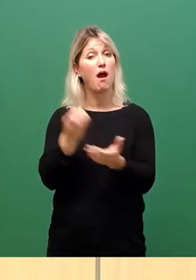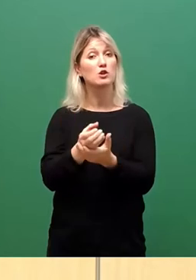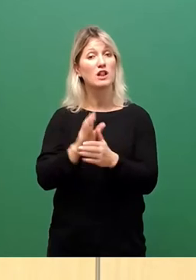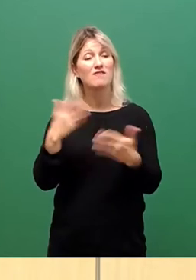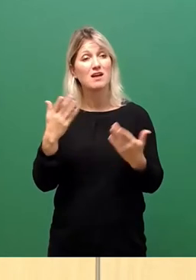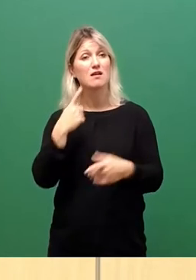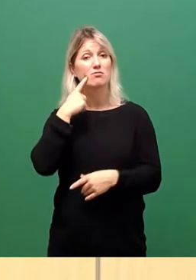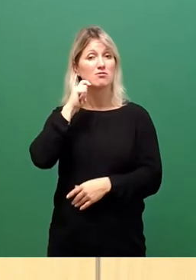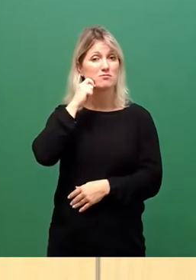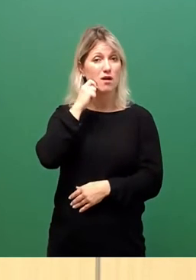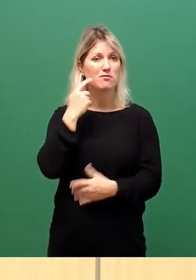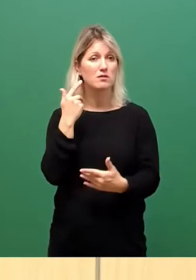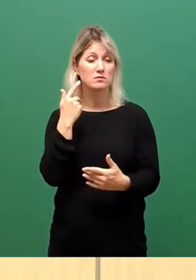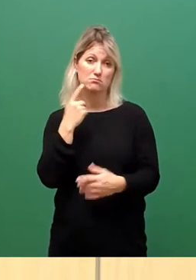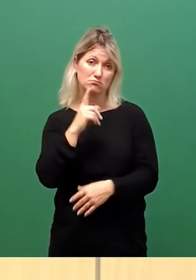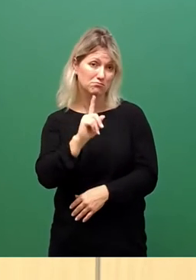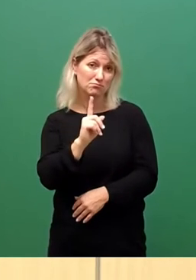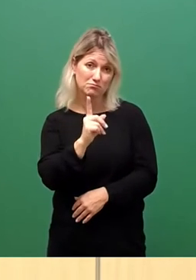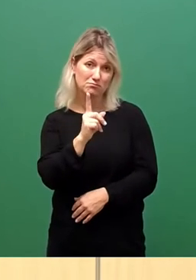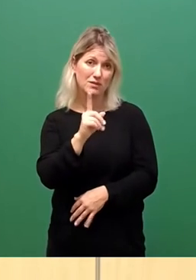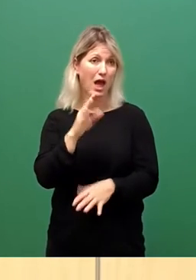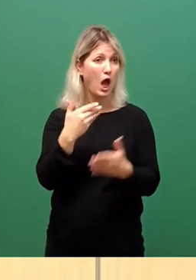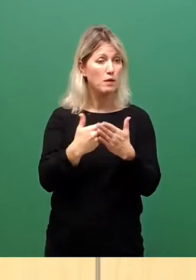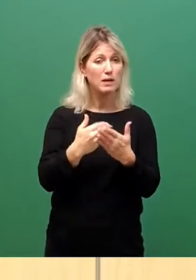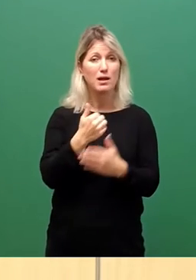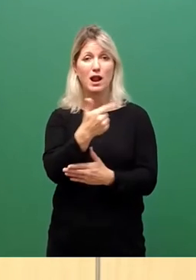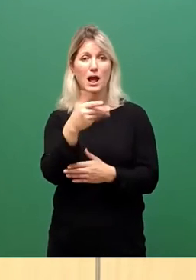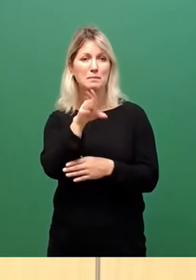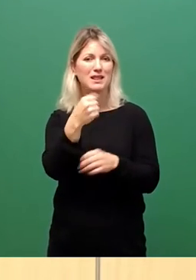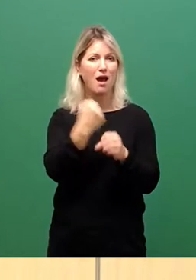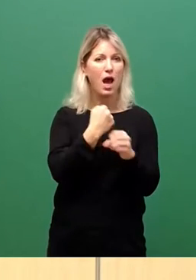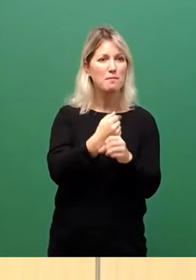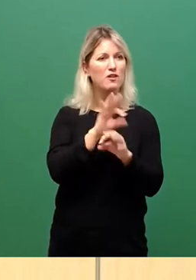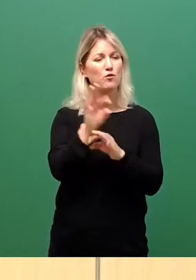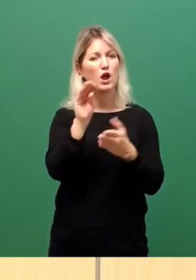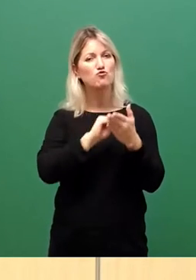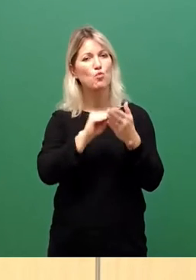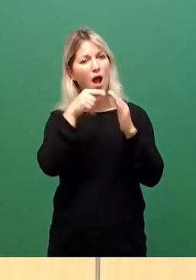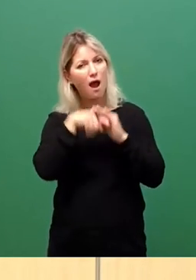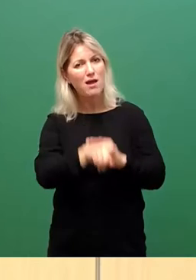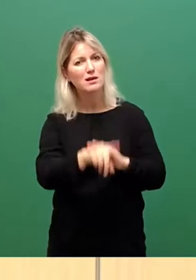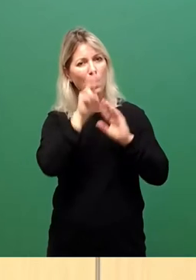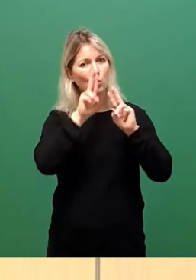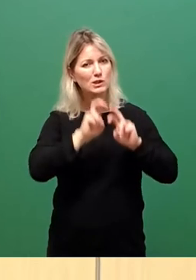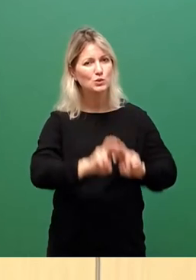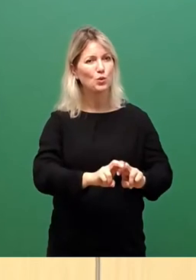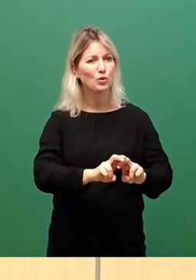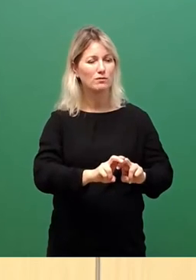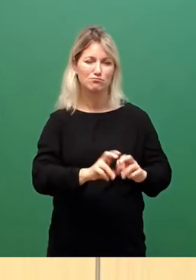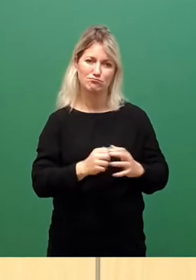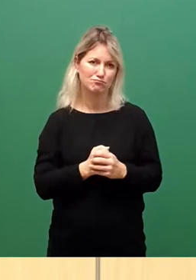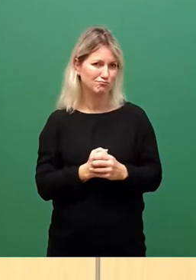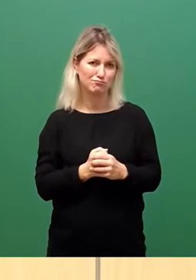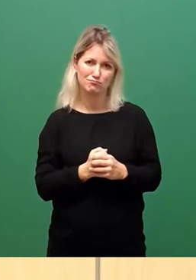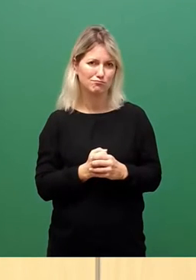Es werden auch keine Mitarbeiter gesucht für Schuleingangsuntersuchungen oder Ähnlichem. Will der